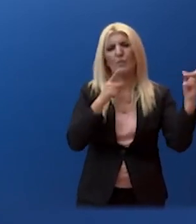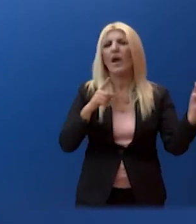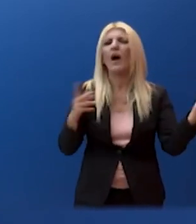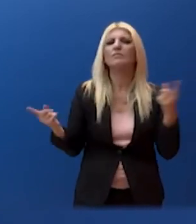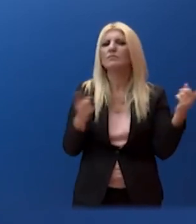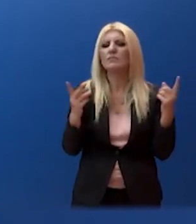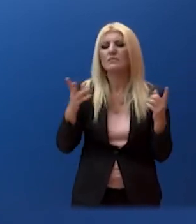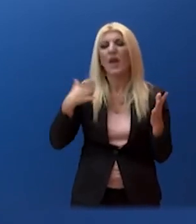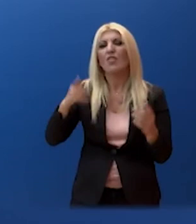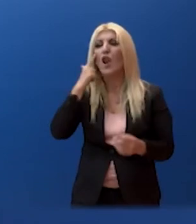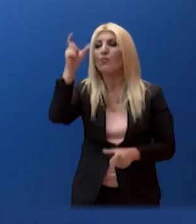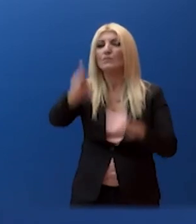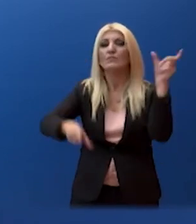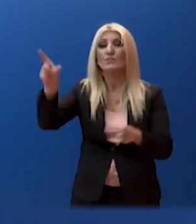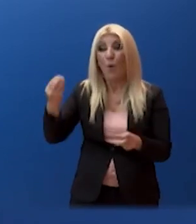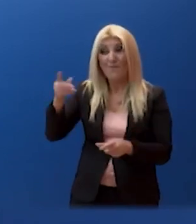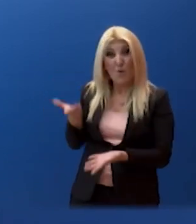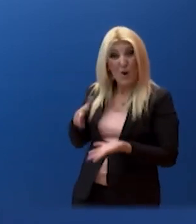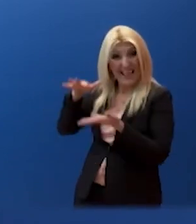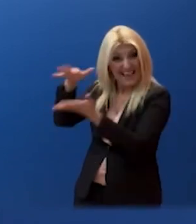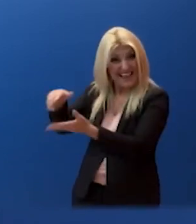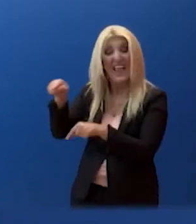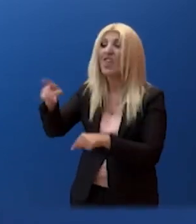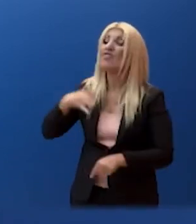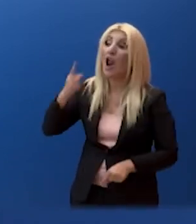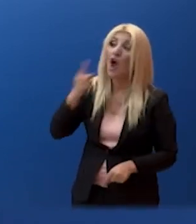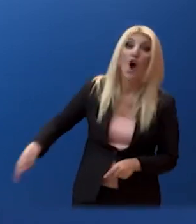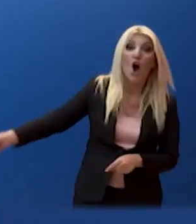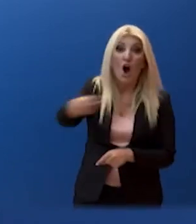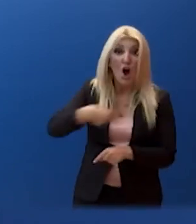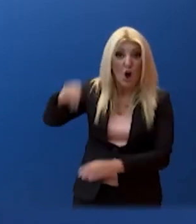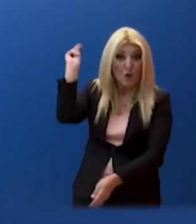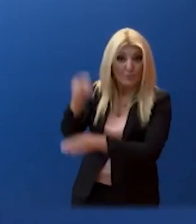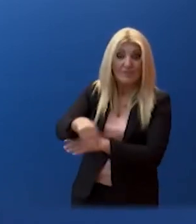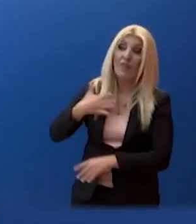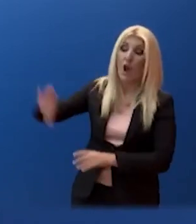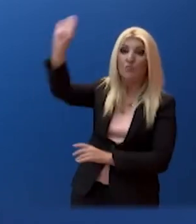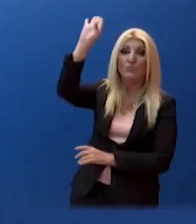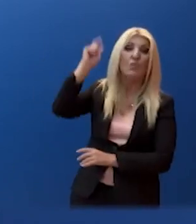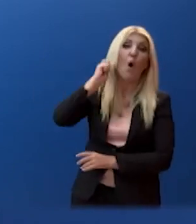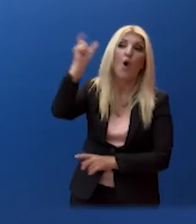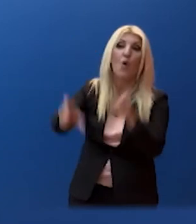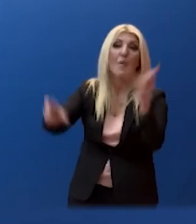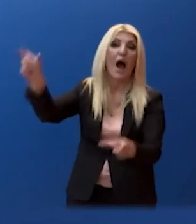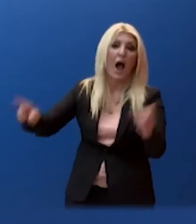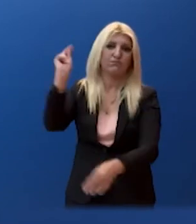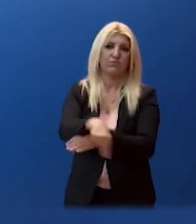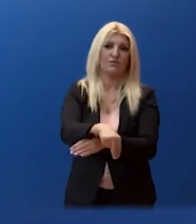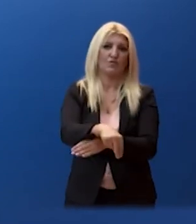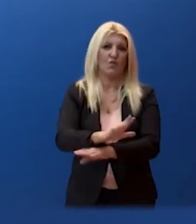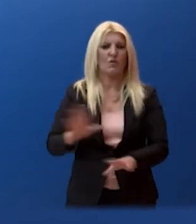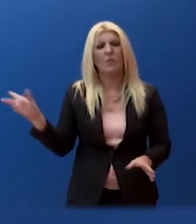ζητήσει κάτι τέτοιο. Αυτό που έχει σημασία είναι ότι κατατέθηκαν ώστε όλοι να λάβουν γνώση για τι πράγμα μιλάμε και κάποια στιγμή θα έρθει η ώρα για τη ψηφοφορία.